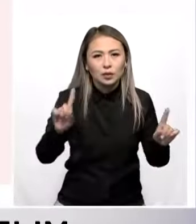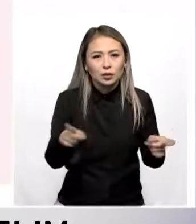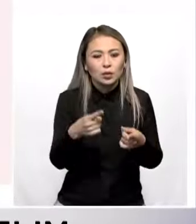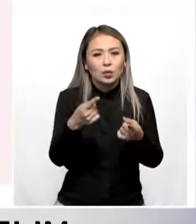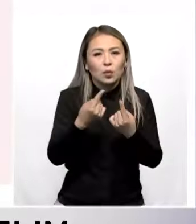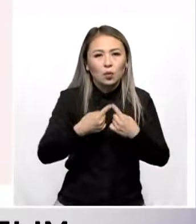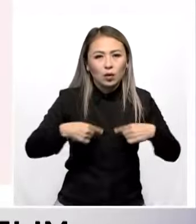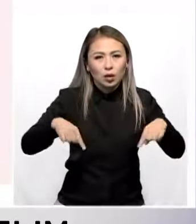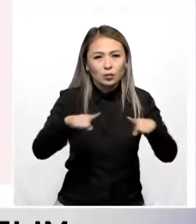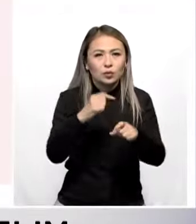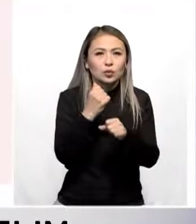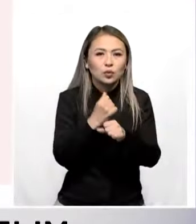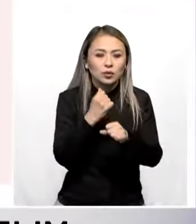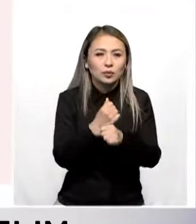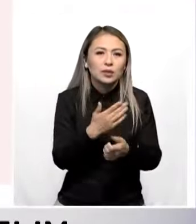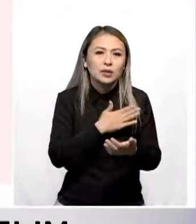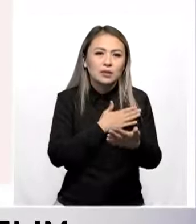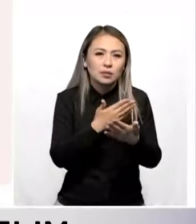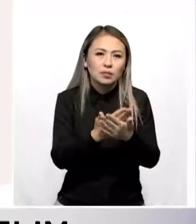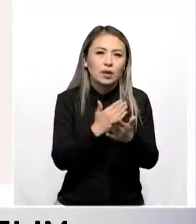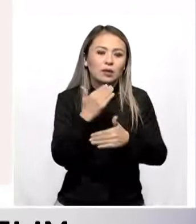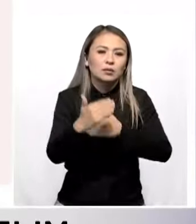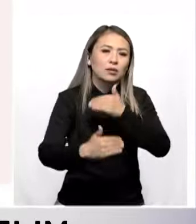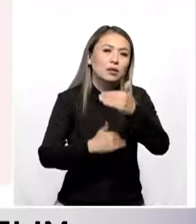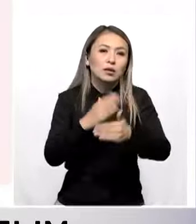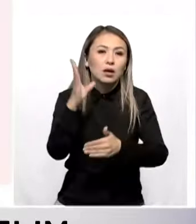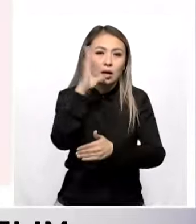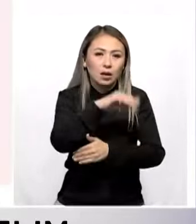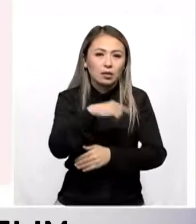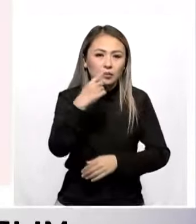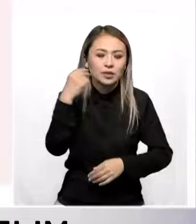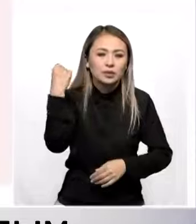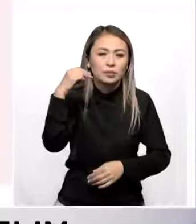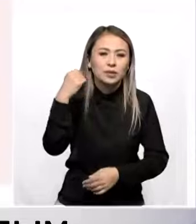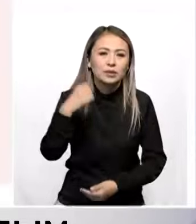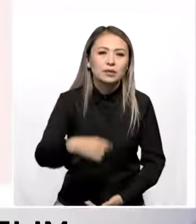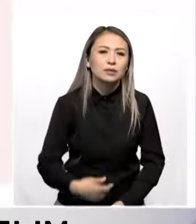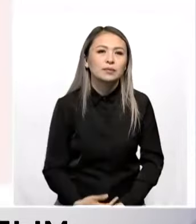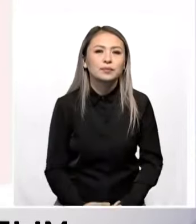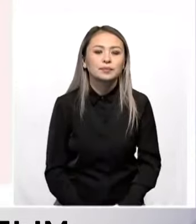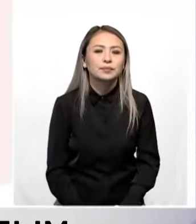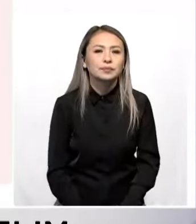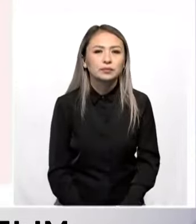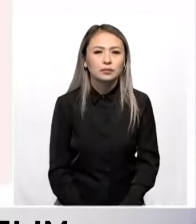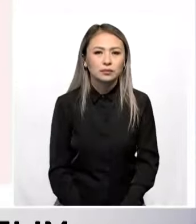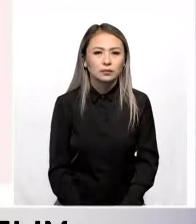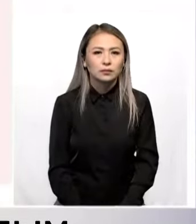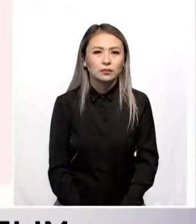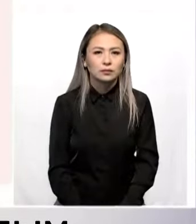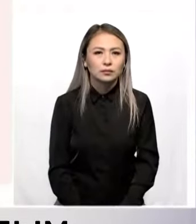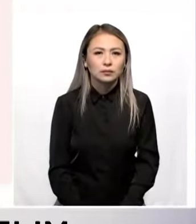өркенетті қоғам ұру жолындағы бейік белестерді бағындыр аламыз деп жазды президент.